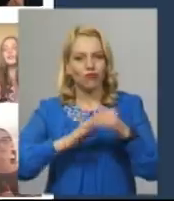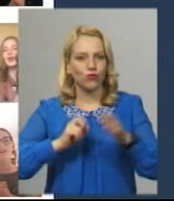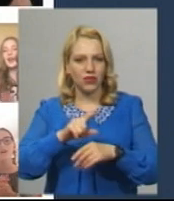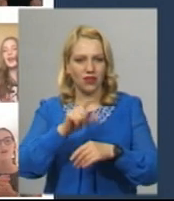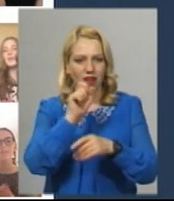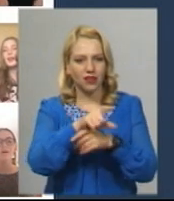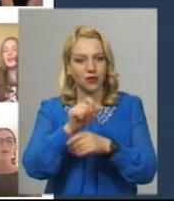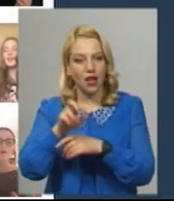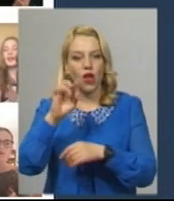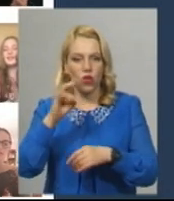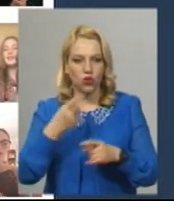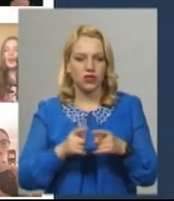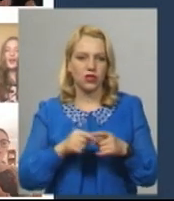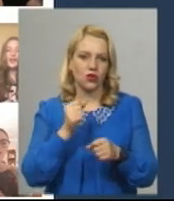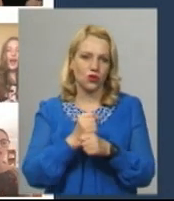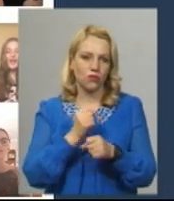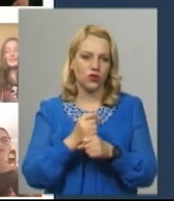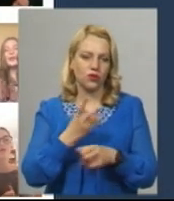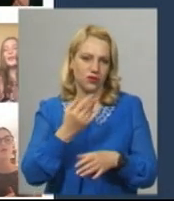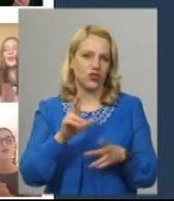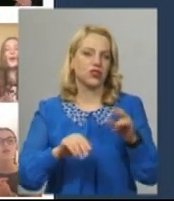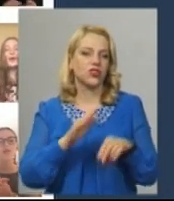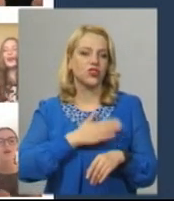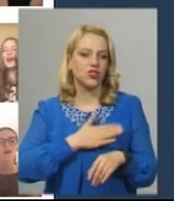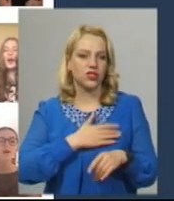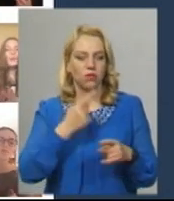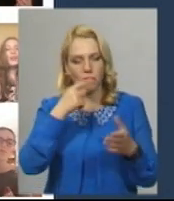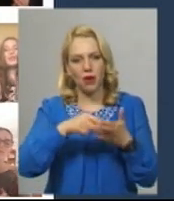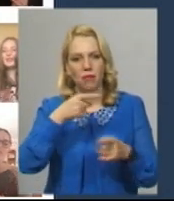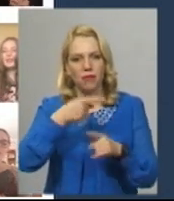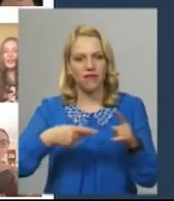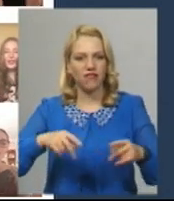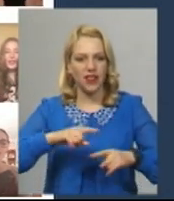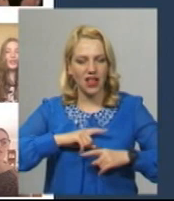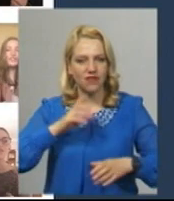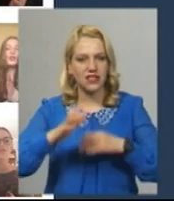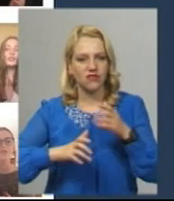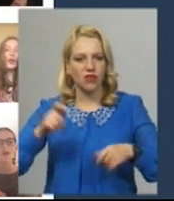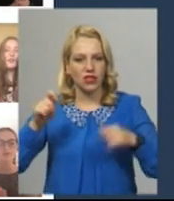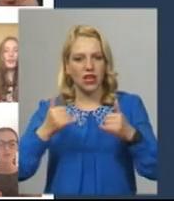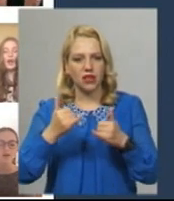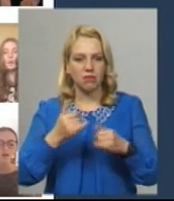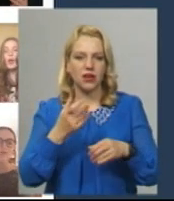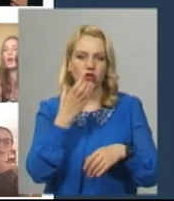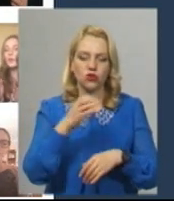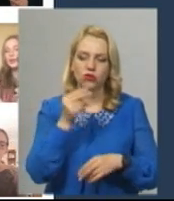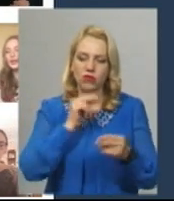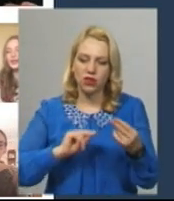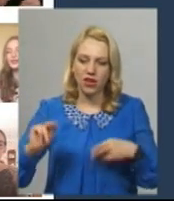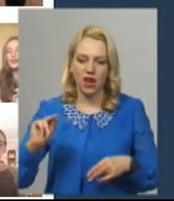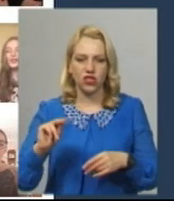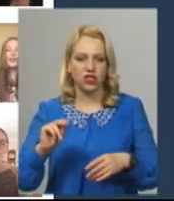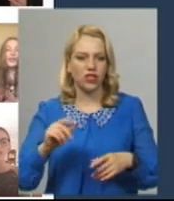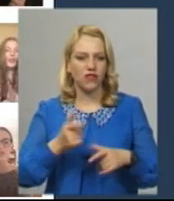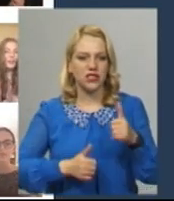щирістю Колектив спочатку пройшов національний відбір, потрапив у пільфінал всесвітнього фестивалю А тепер разом із сотнею кращих виконавців народних пісень та